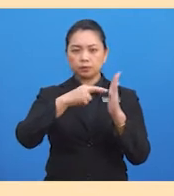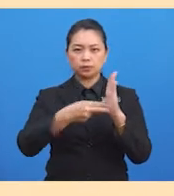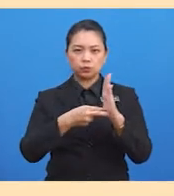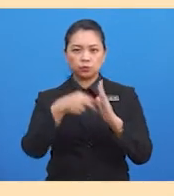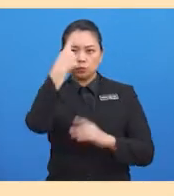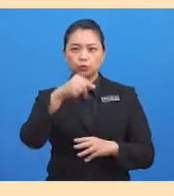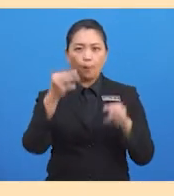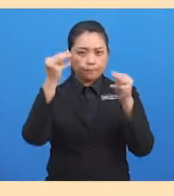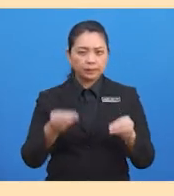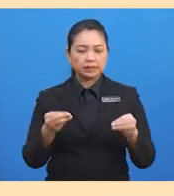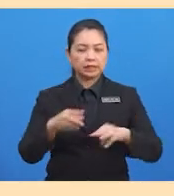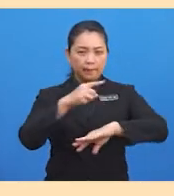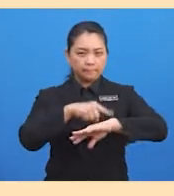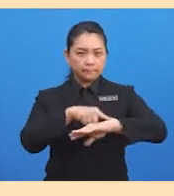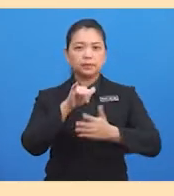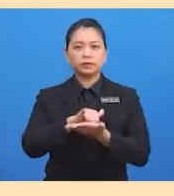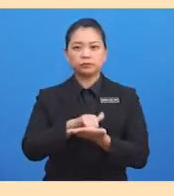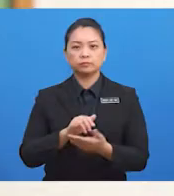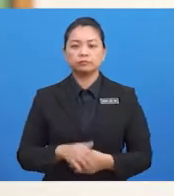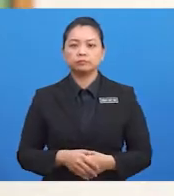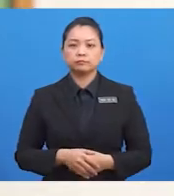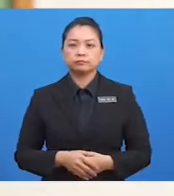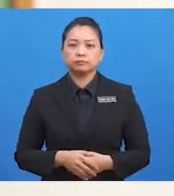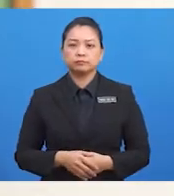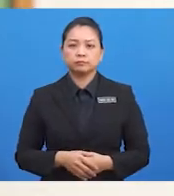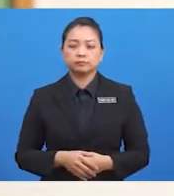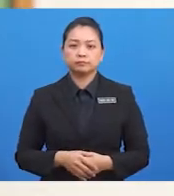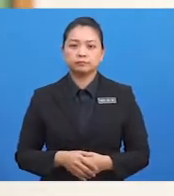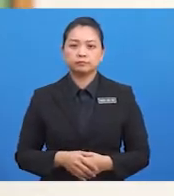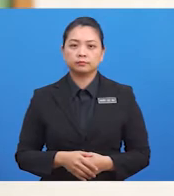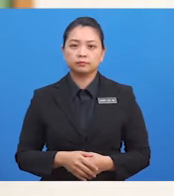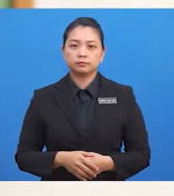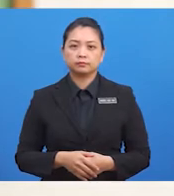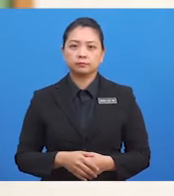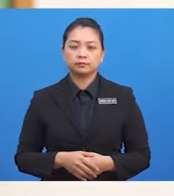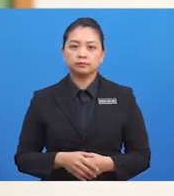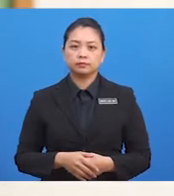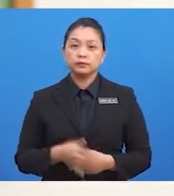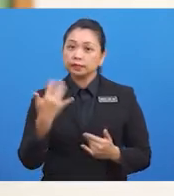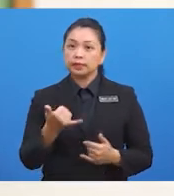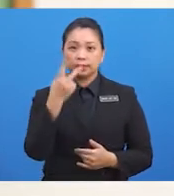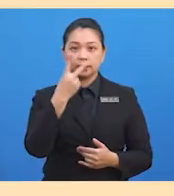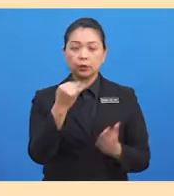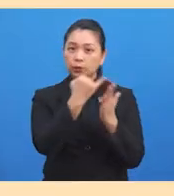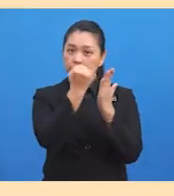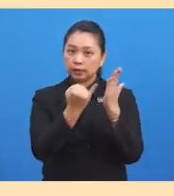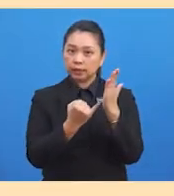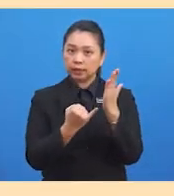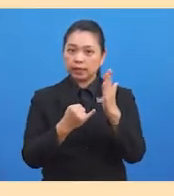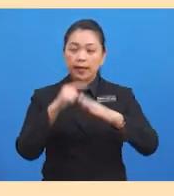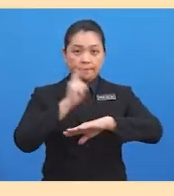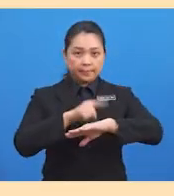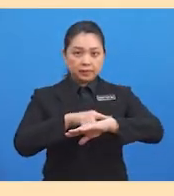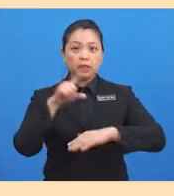manusia pada zaman neolitik. Seterusnya, marilah kita melihat perkembangan kesenian